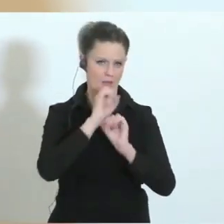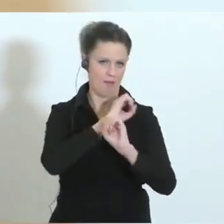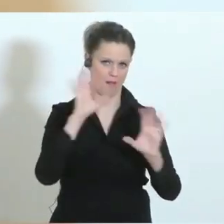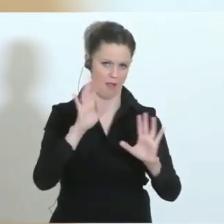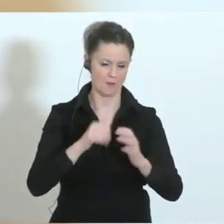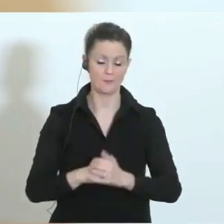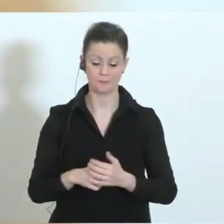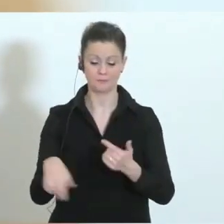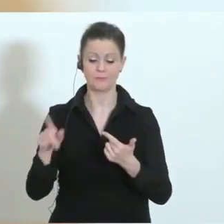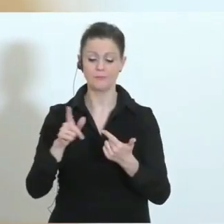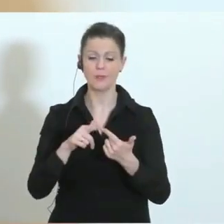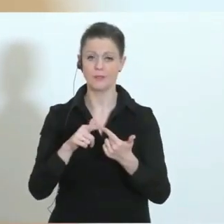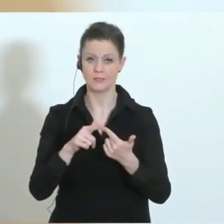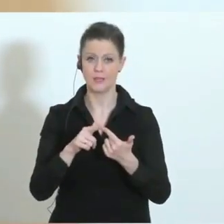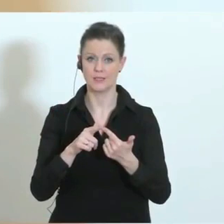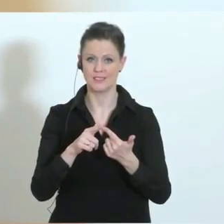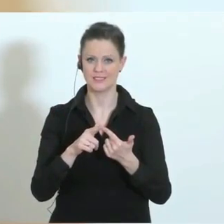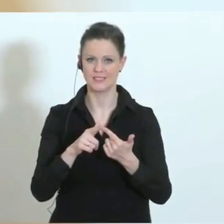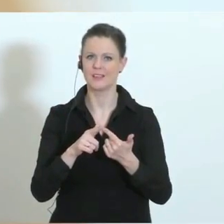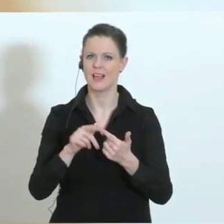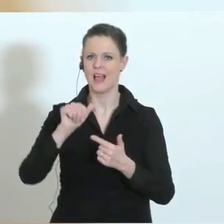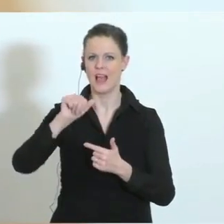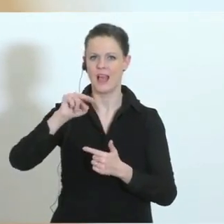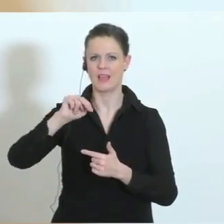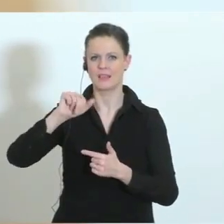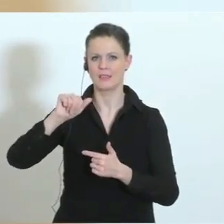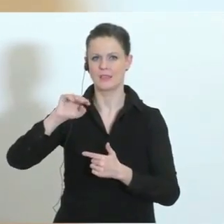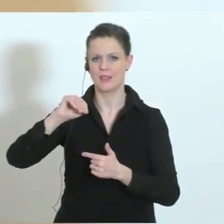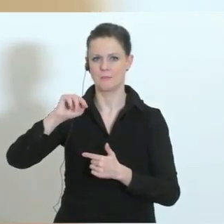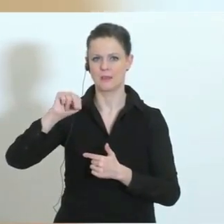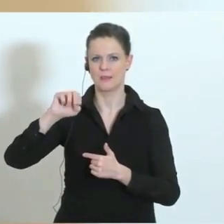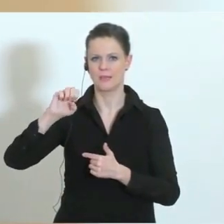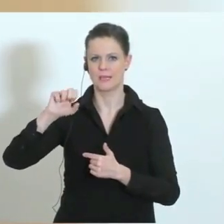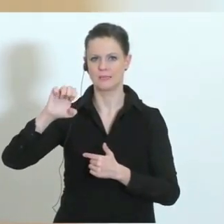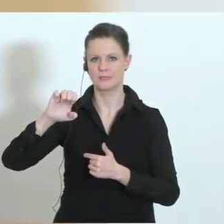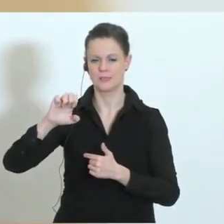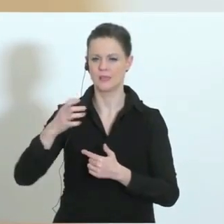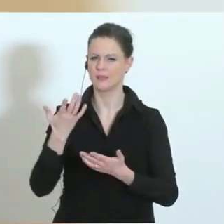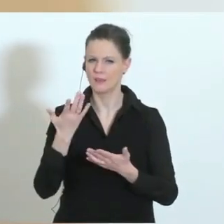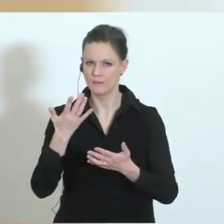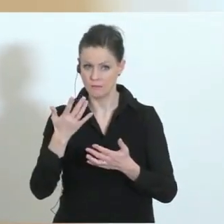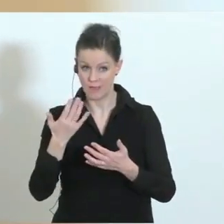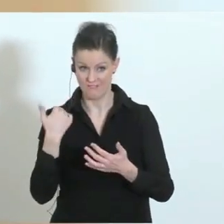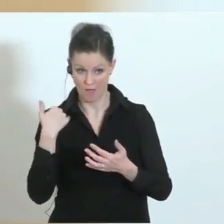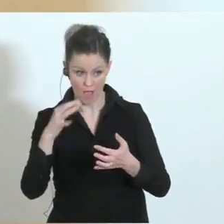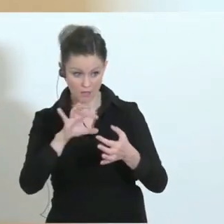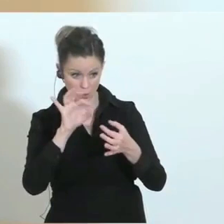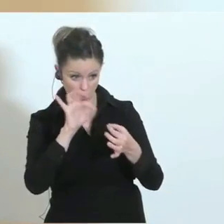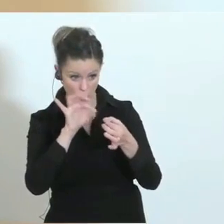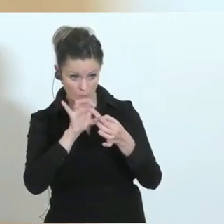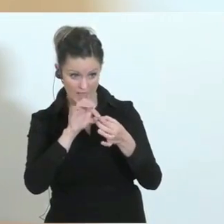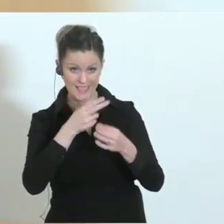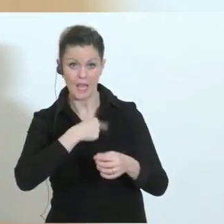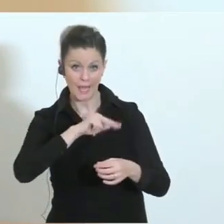Und zweitens, es muss in der Anamnese festgestellt werden, dass es einen Bezug zu einer Risikogruppe gibt. Das kann